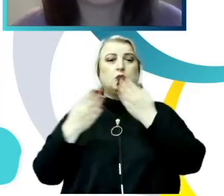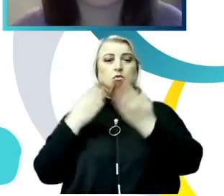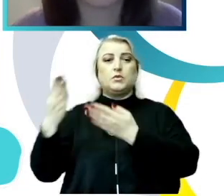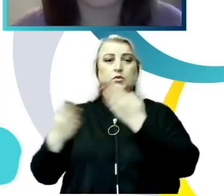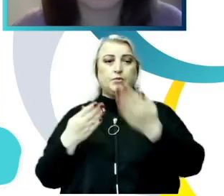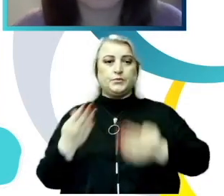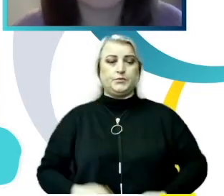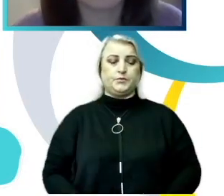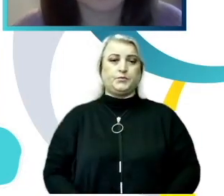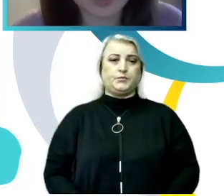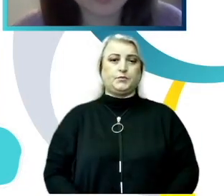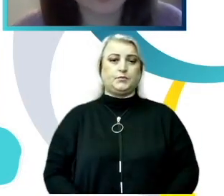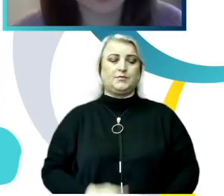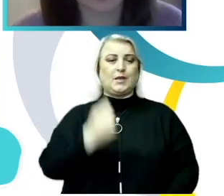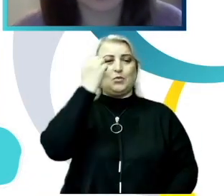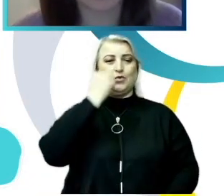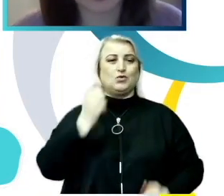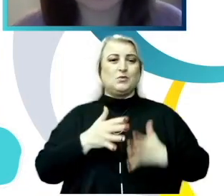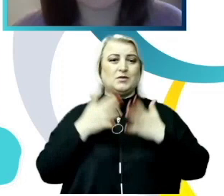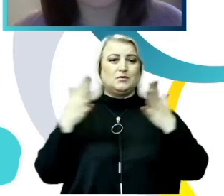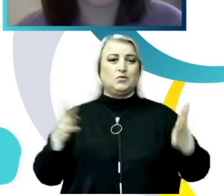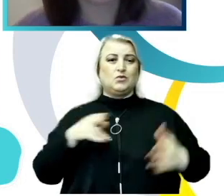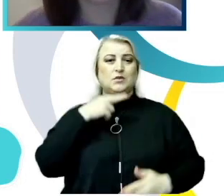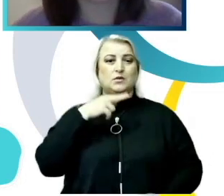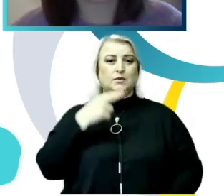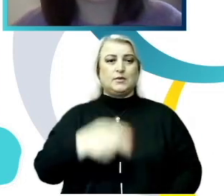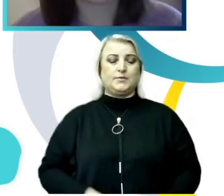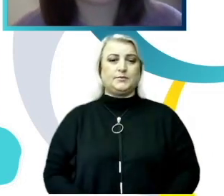integrală. Vă mulțumesc foarte mult pentru atenție.